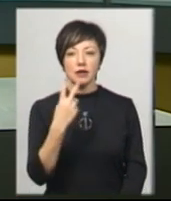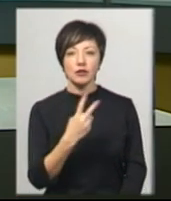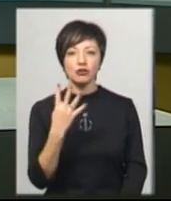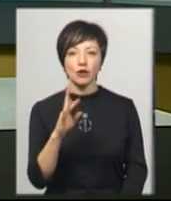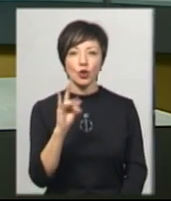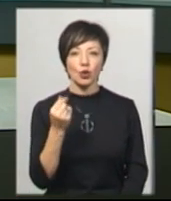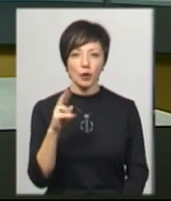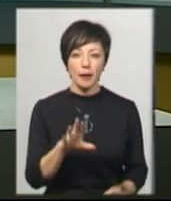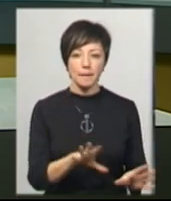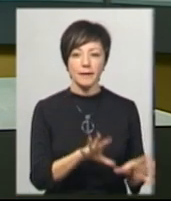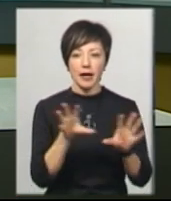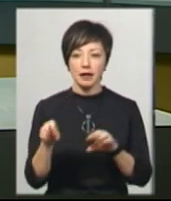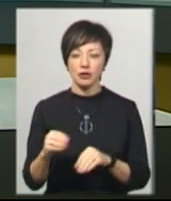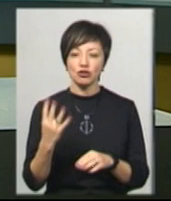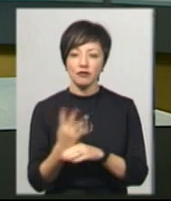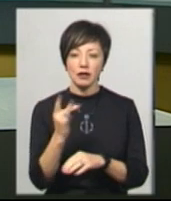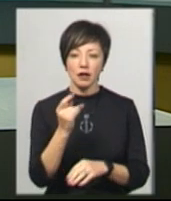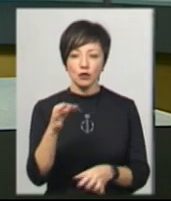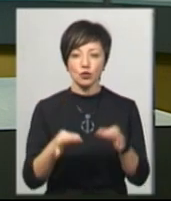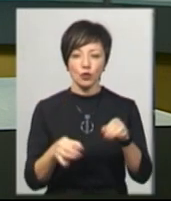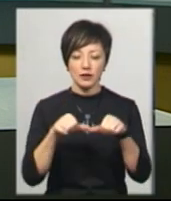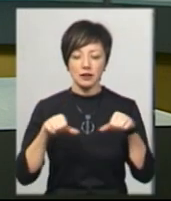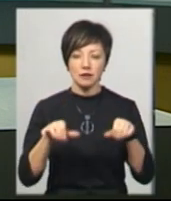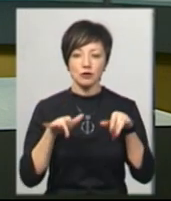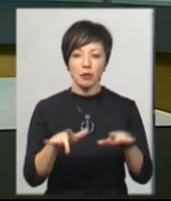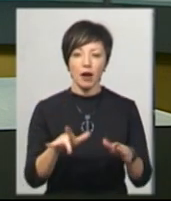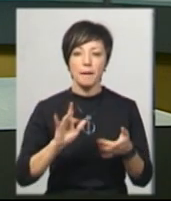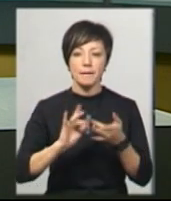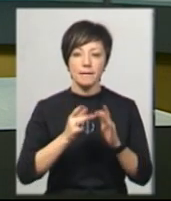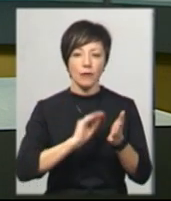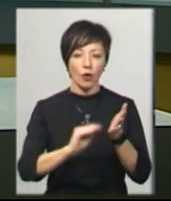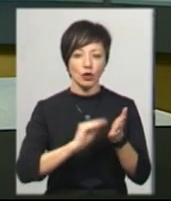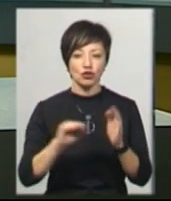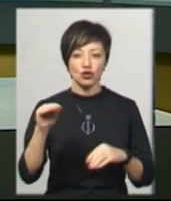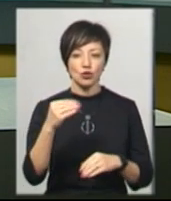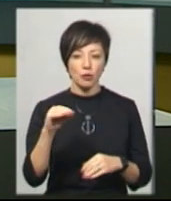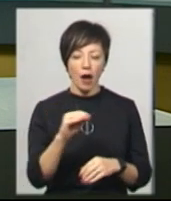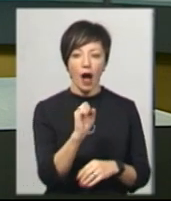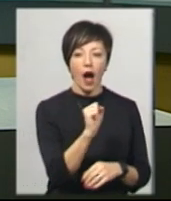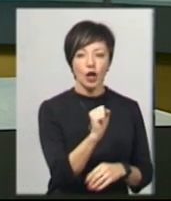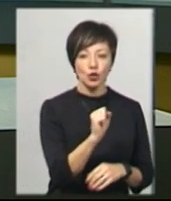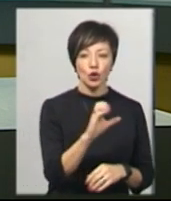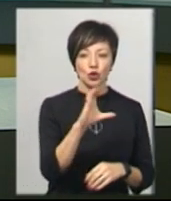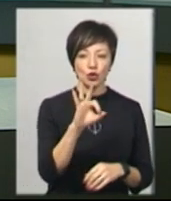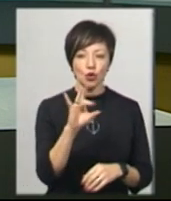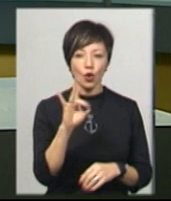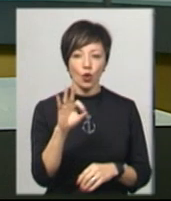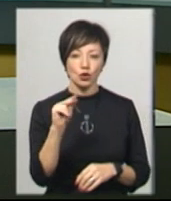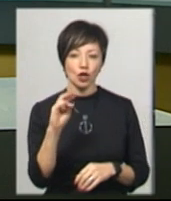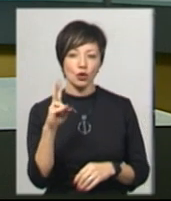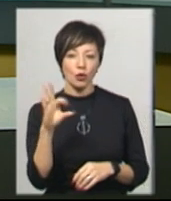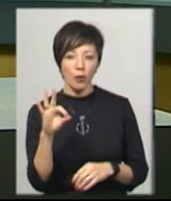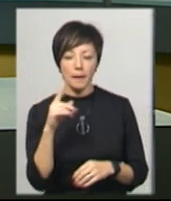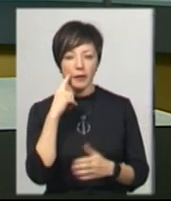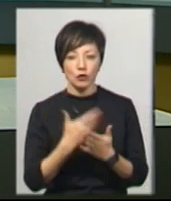грудня перенесли в четвертий раз судове засідання у справі блогера з Житомирщини Артура Сороченка, якого підозрюють у побитті ветерана